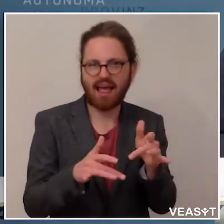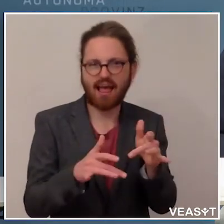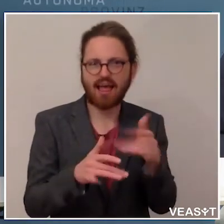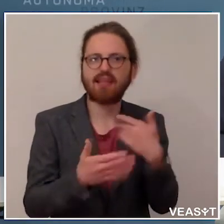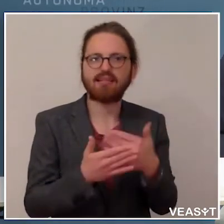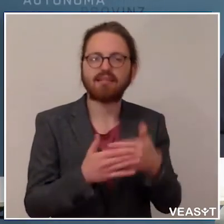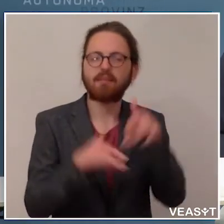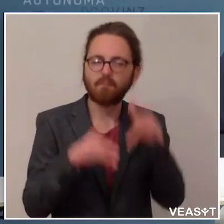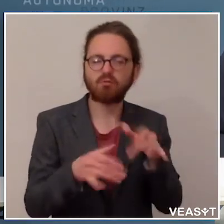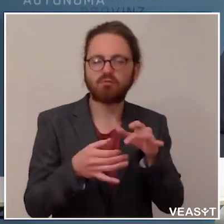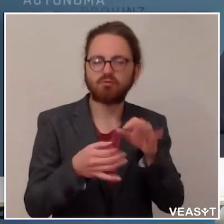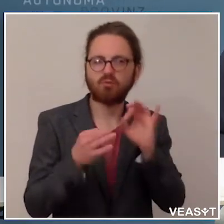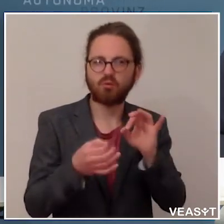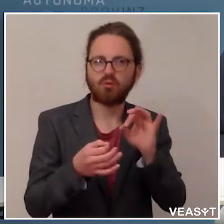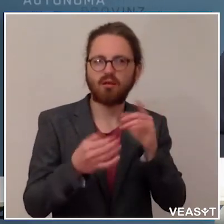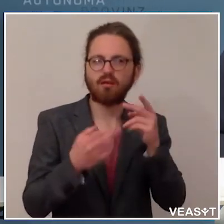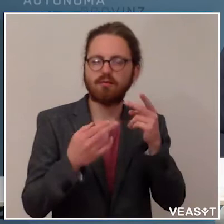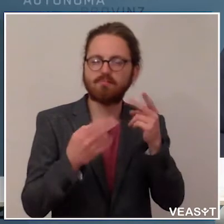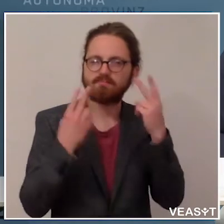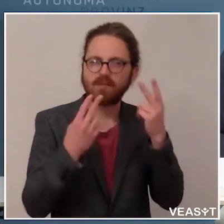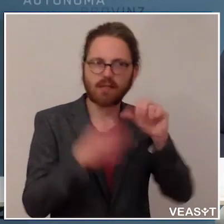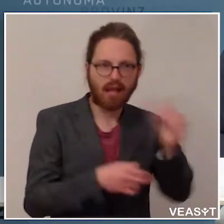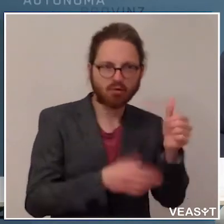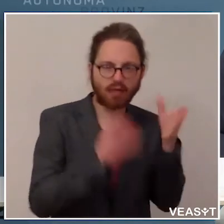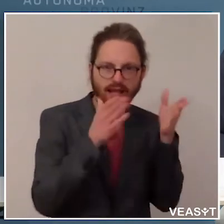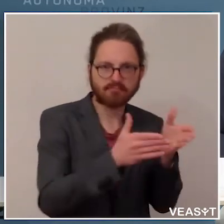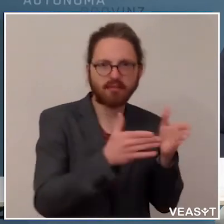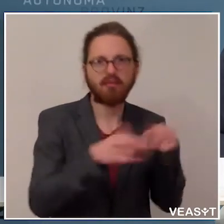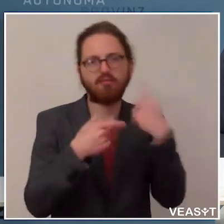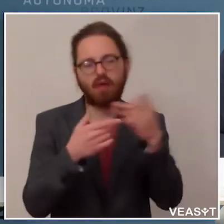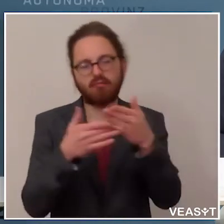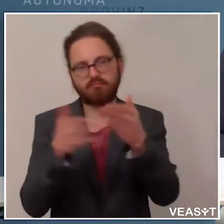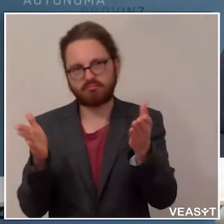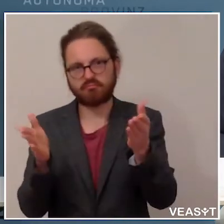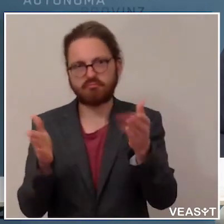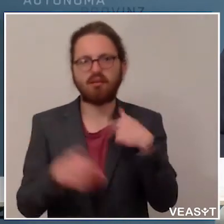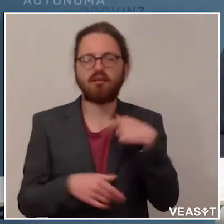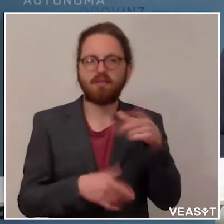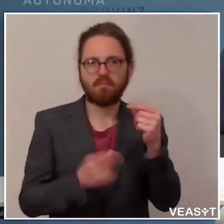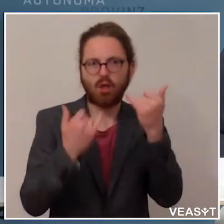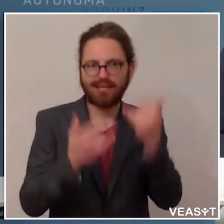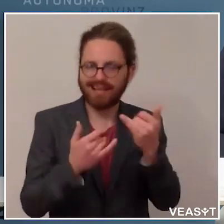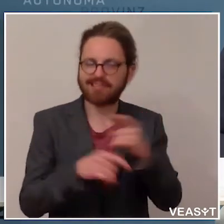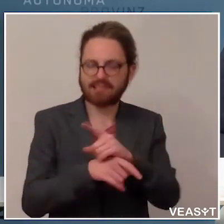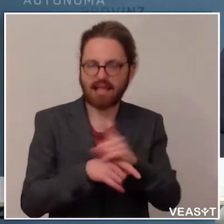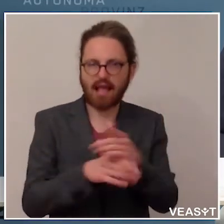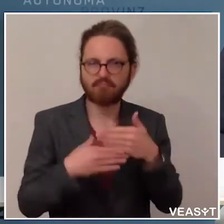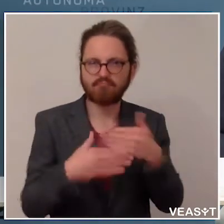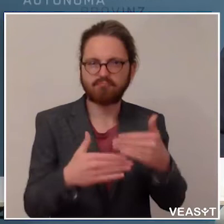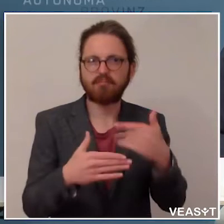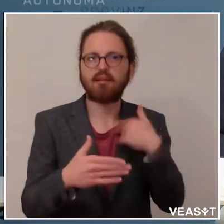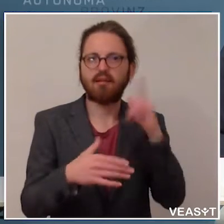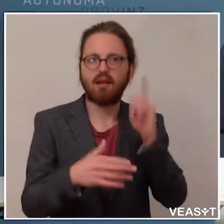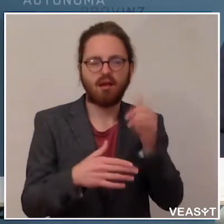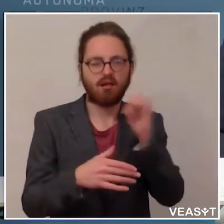muss koordiniert und nach Prioritäten gemacht werden und diese Tests laufen gerade an in dieser Phase, also in dieser Reihenfolge